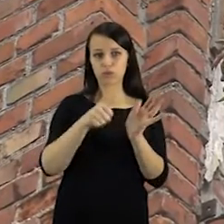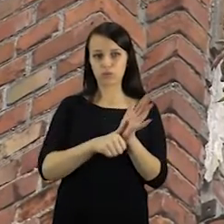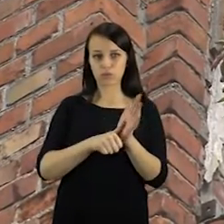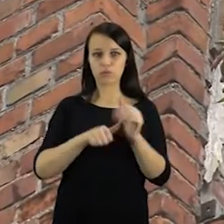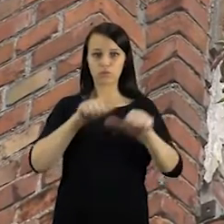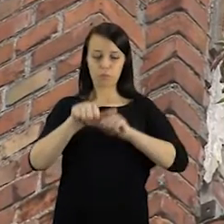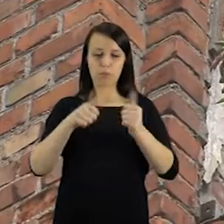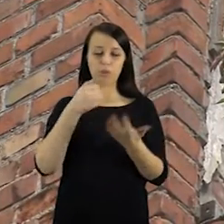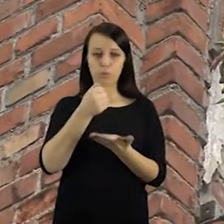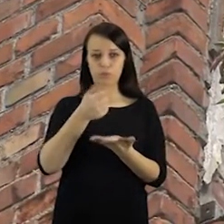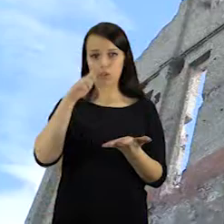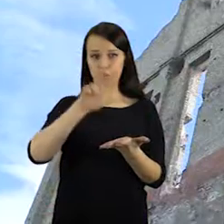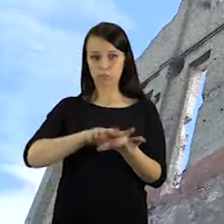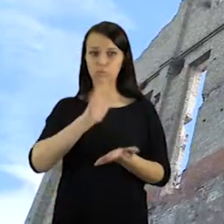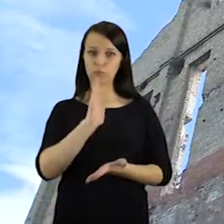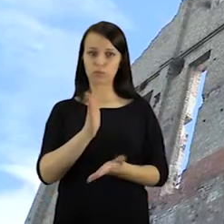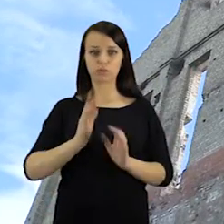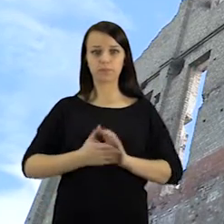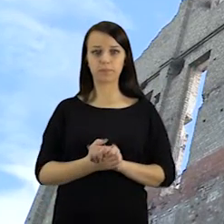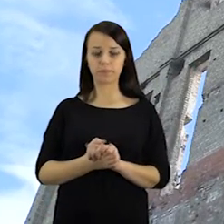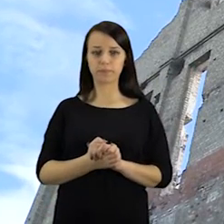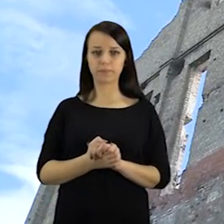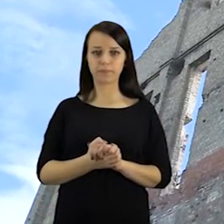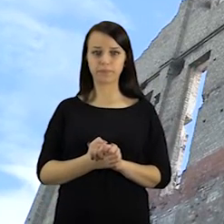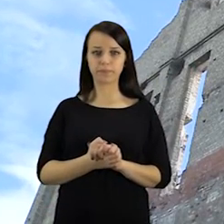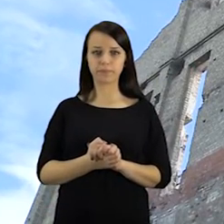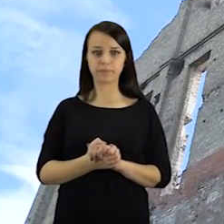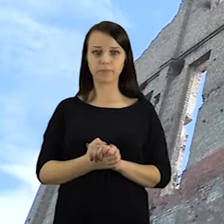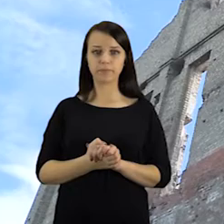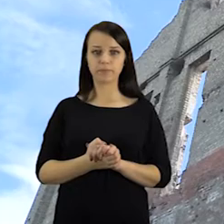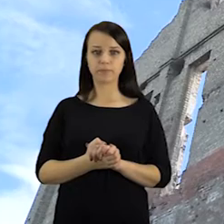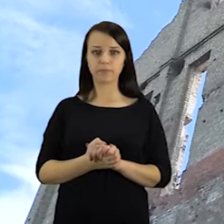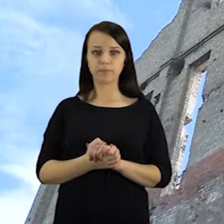pastatu, turi paaiškėti iki to laiko, kol bus suformuotas ateinančių metų biudžetas.